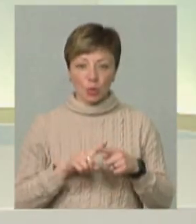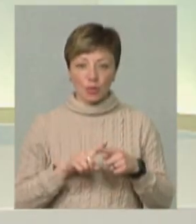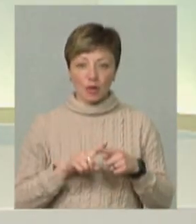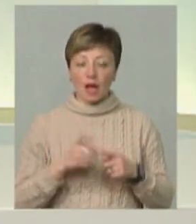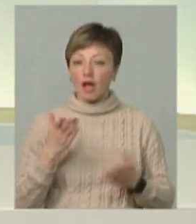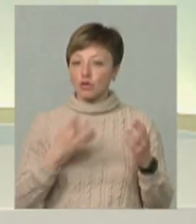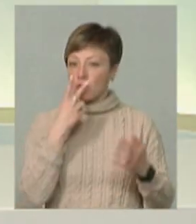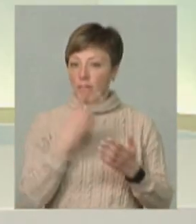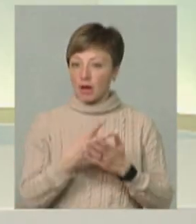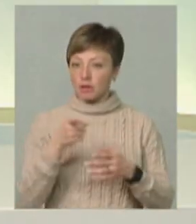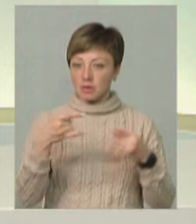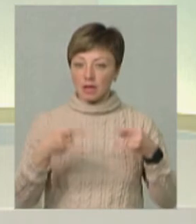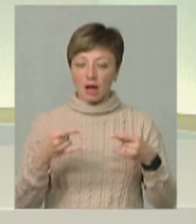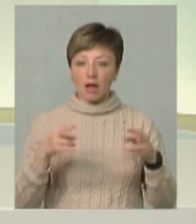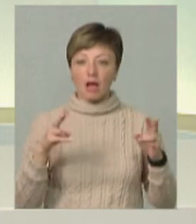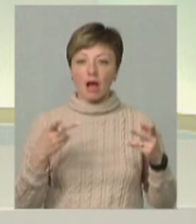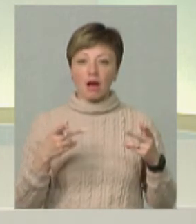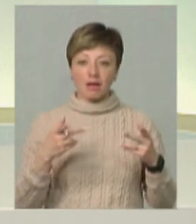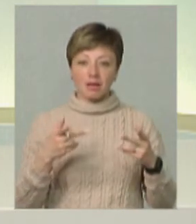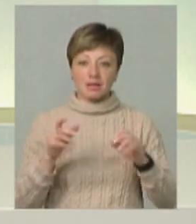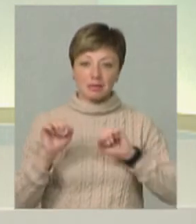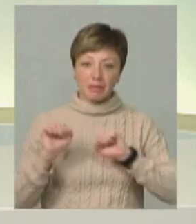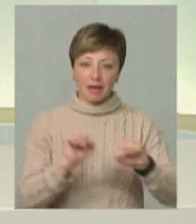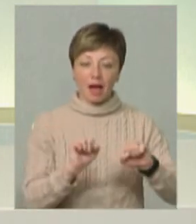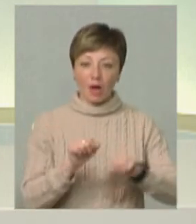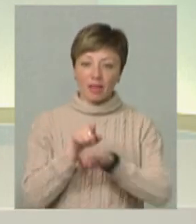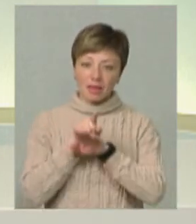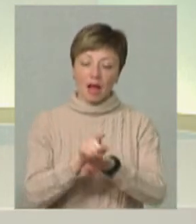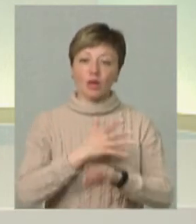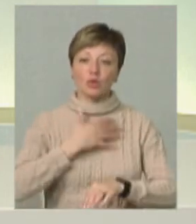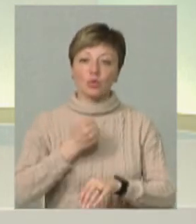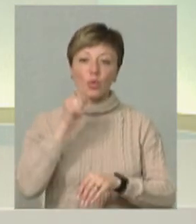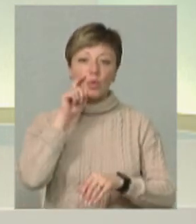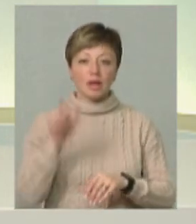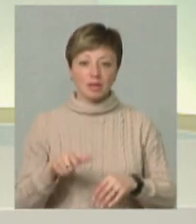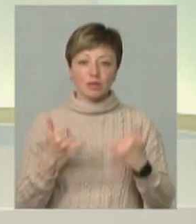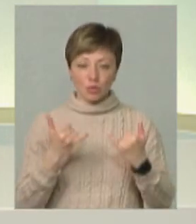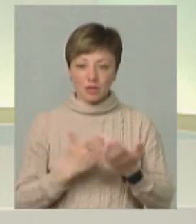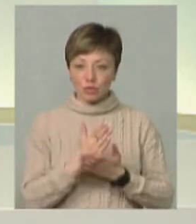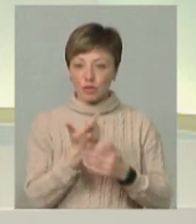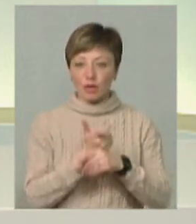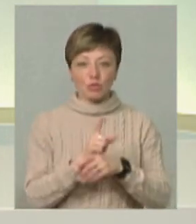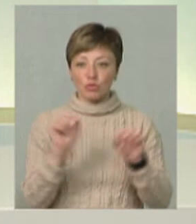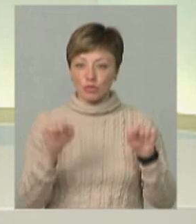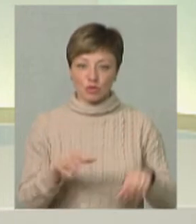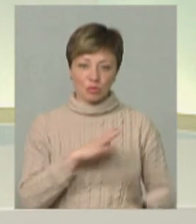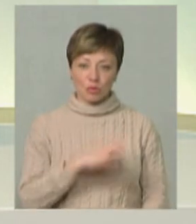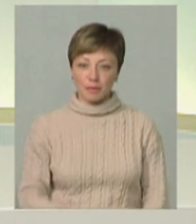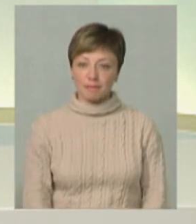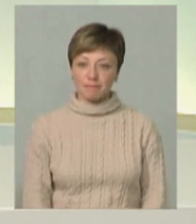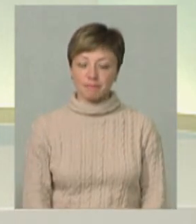Якщо ми бачимо з екранів, як голими руками спиняють танки, який дух українця, сьогодні він заслуговує найбільше, що може бути.